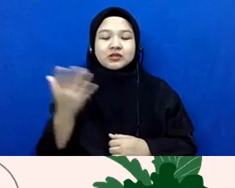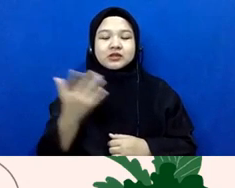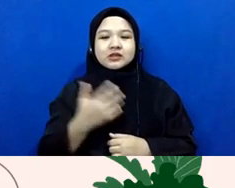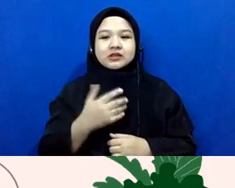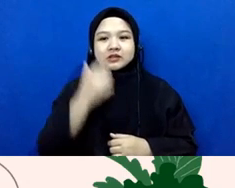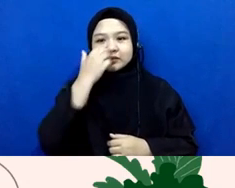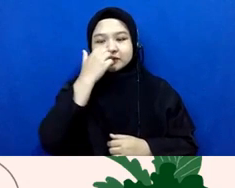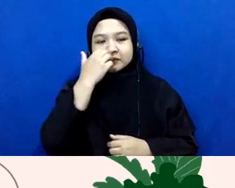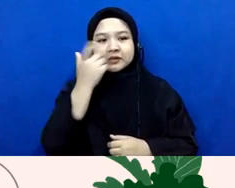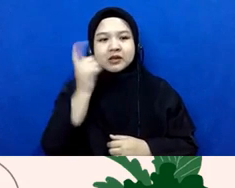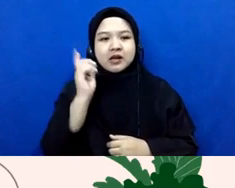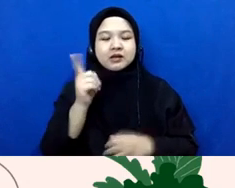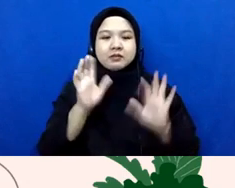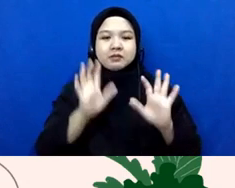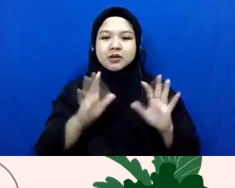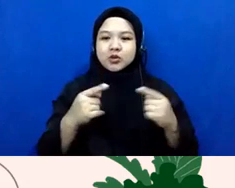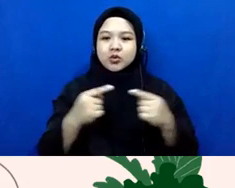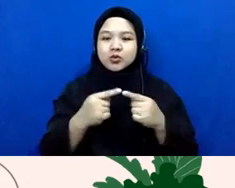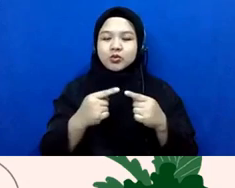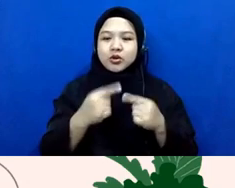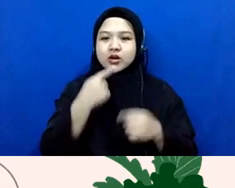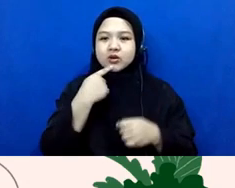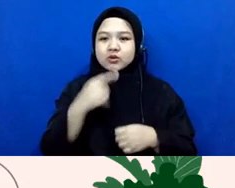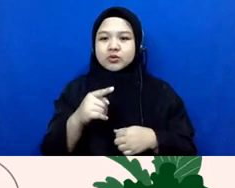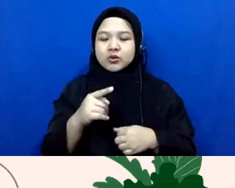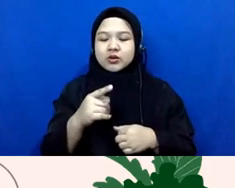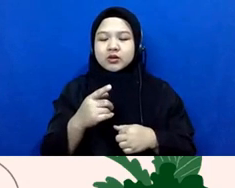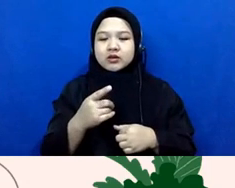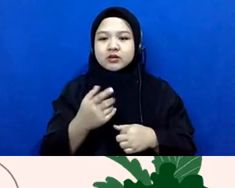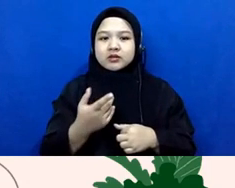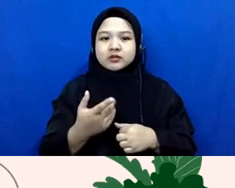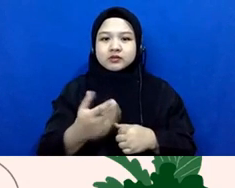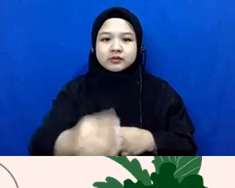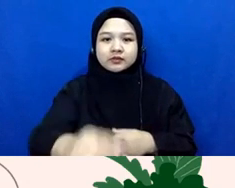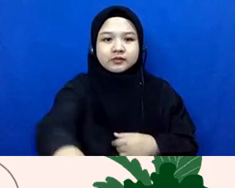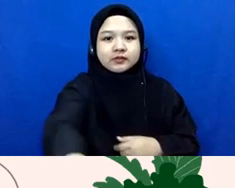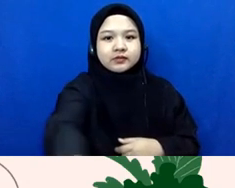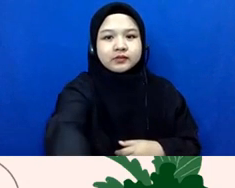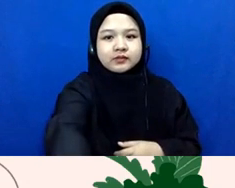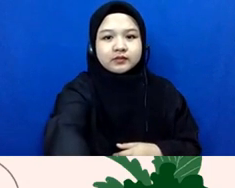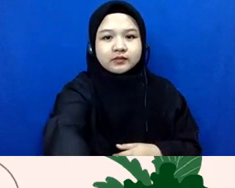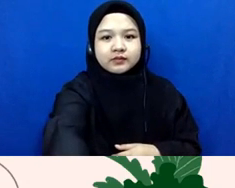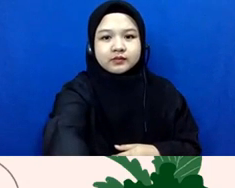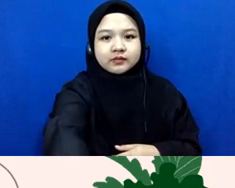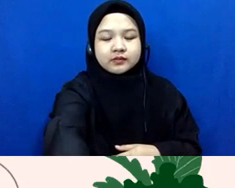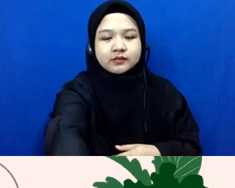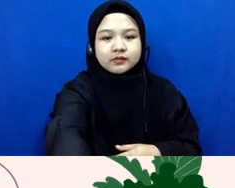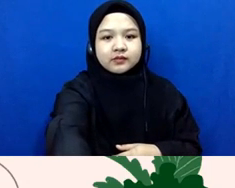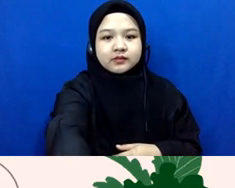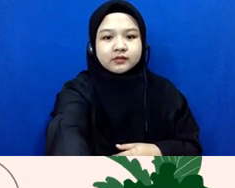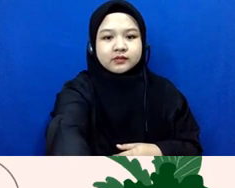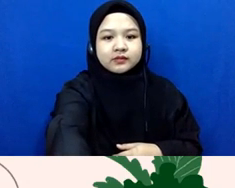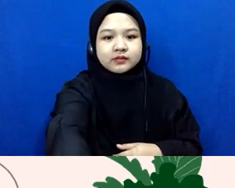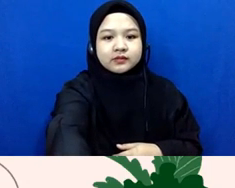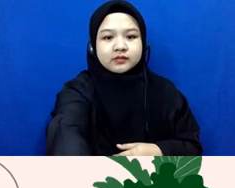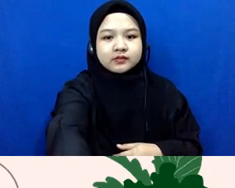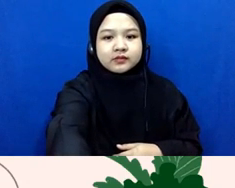Anjiwan ini kaitannya banyak ke ini ya apa namanya melawan informasi